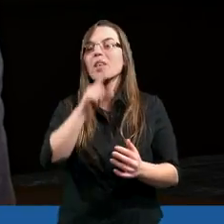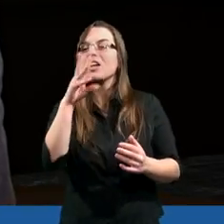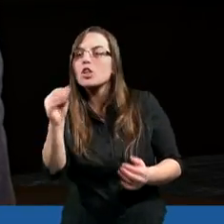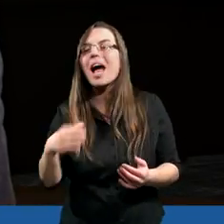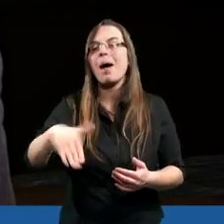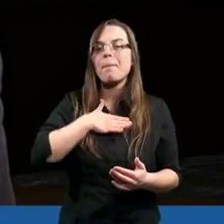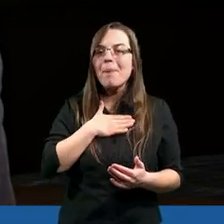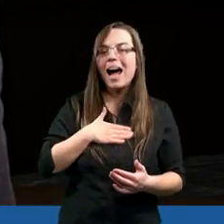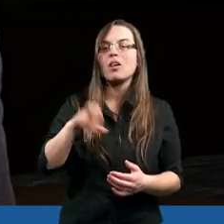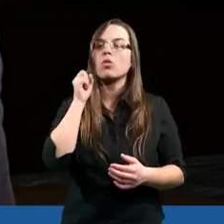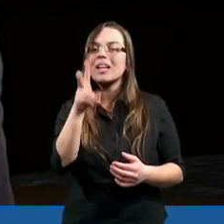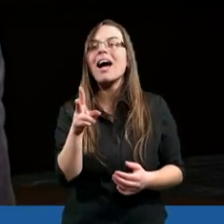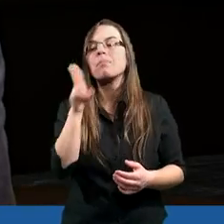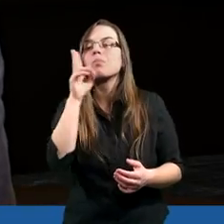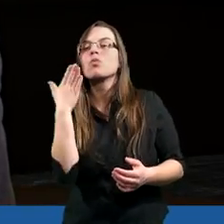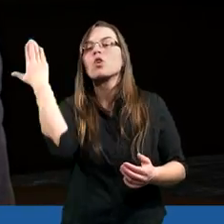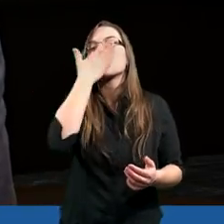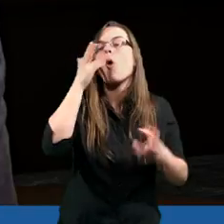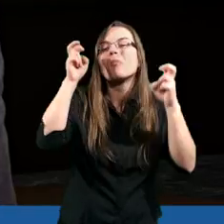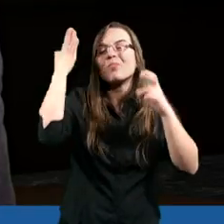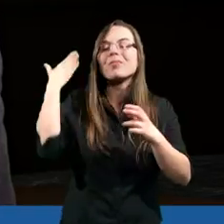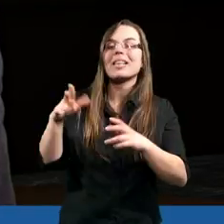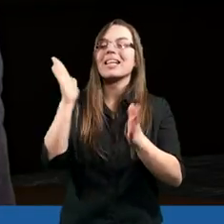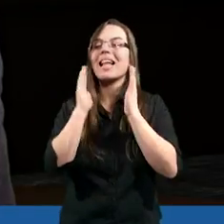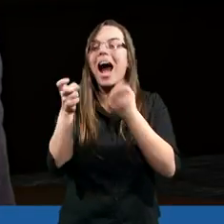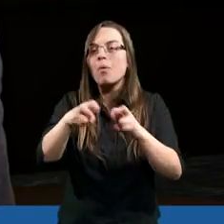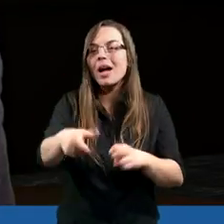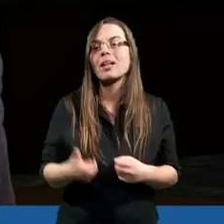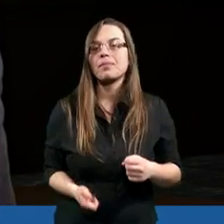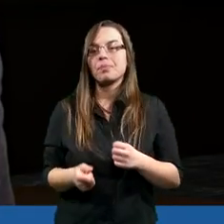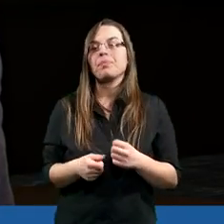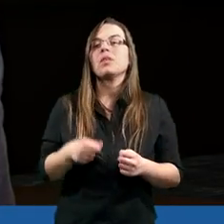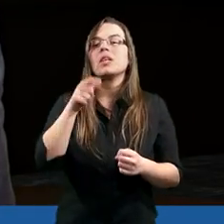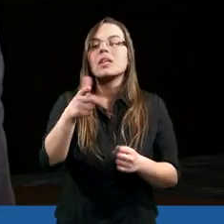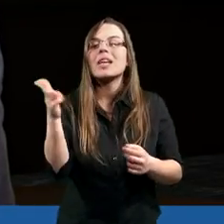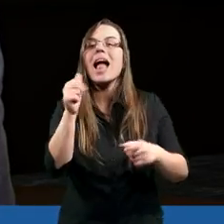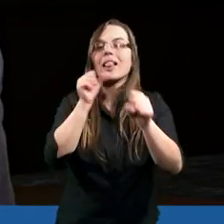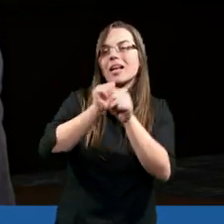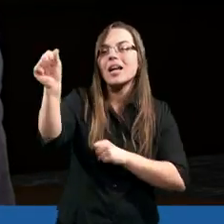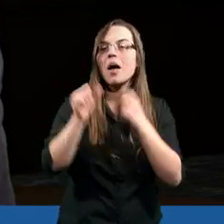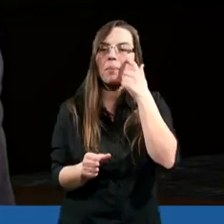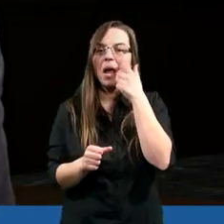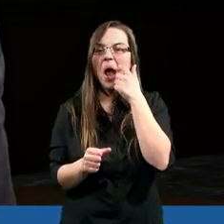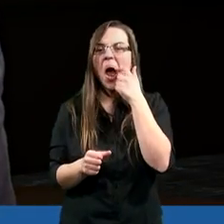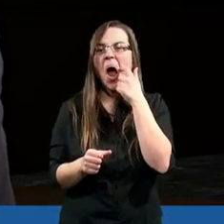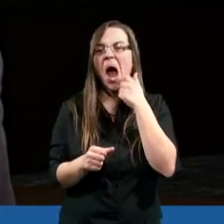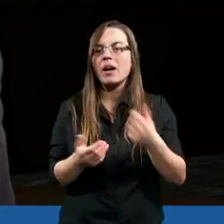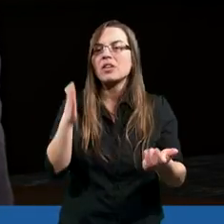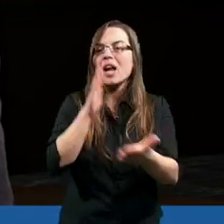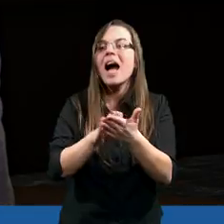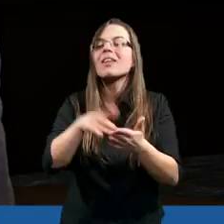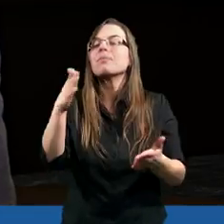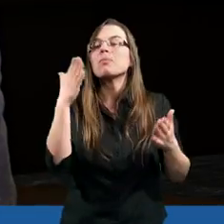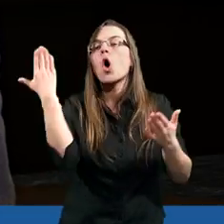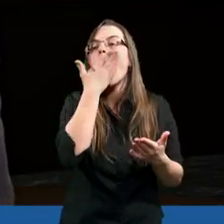że mają taką komuny zakładać. To są tacy, którzy nawet wręcz mówią, że to jak gdyby jest pierwsze ślady